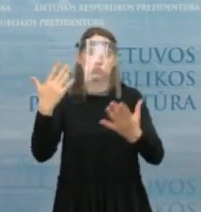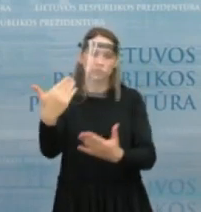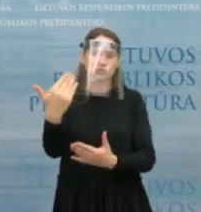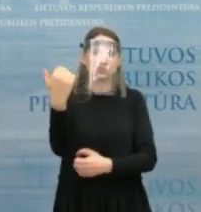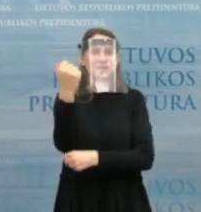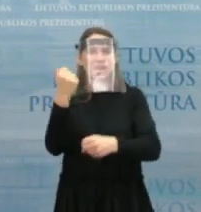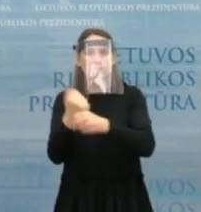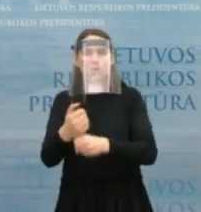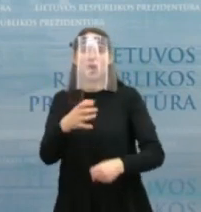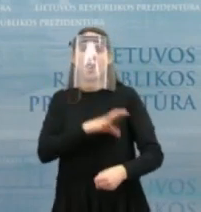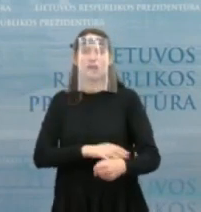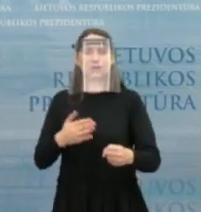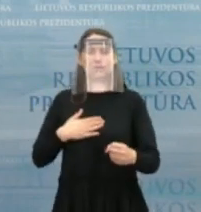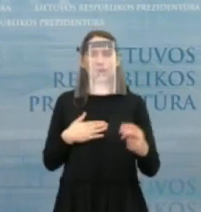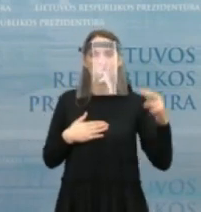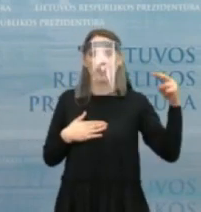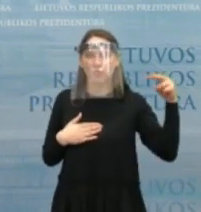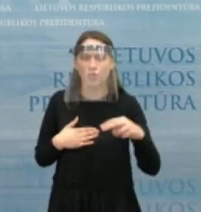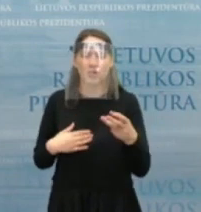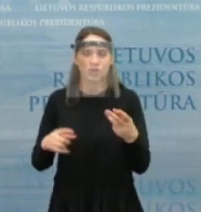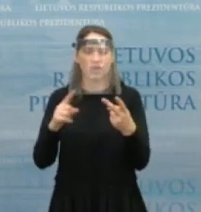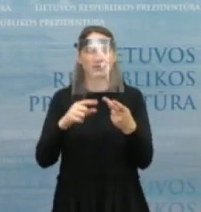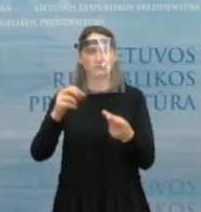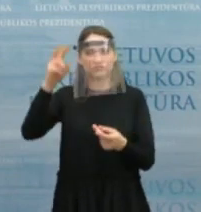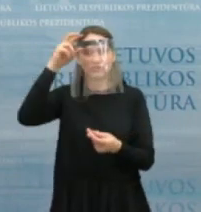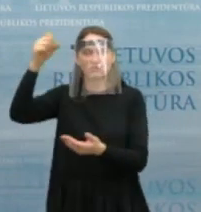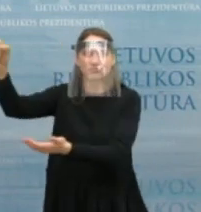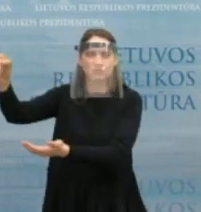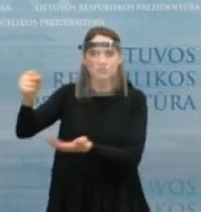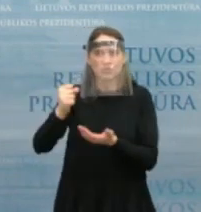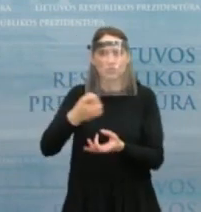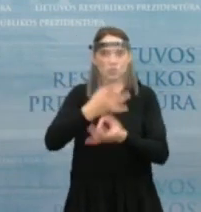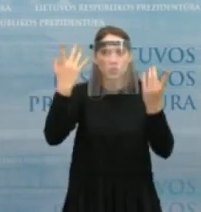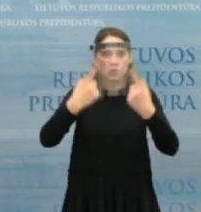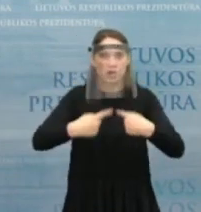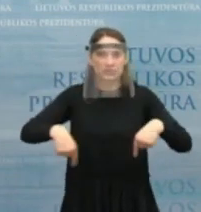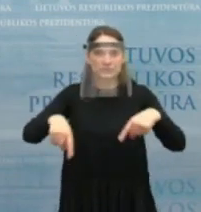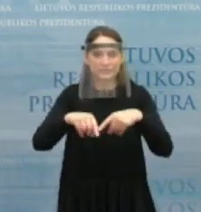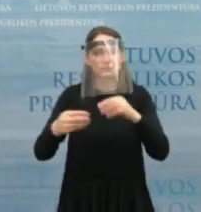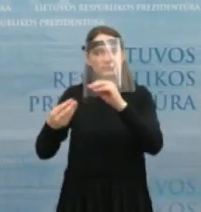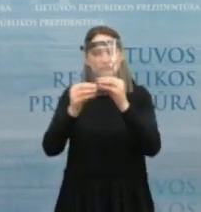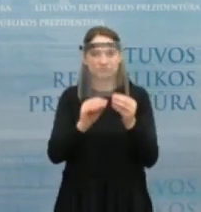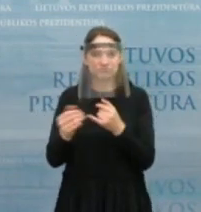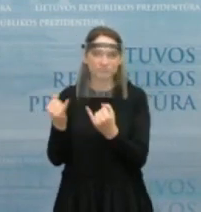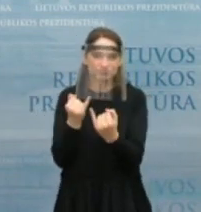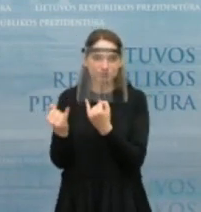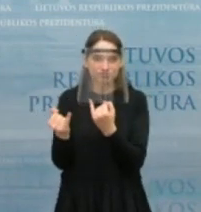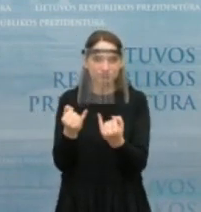finansavimą ir kitus dalykus. Buvo tikrai smagu pakalbėti